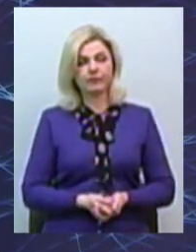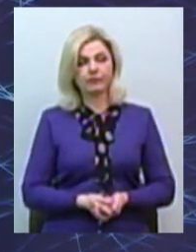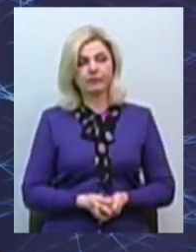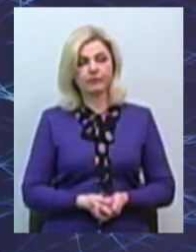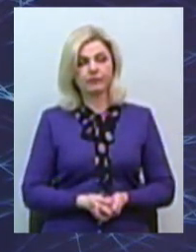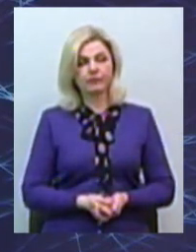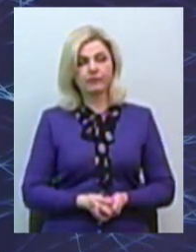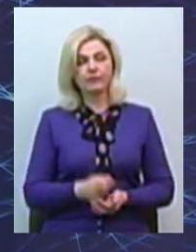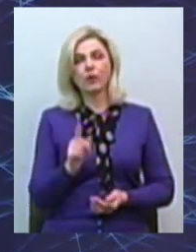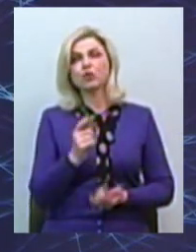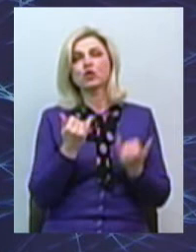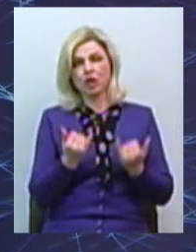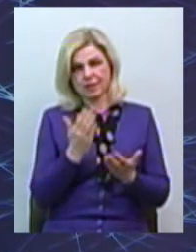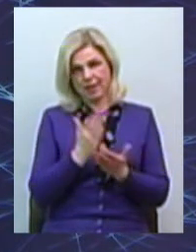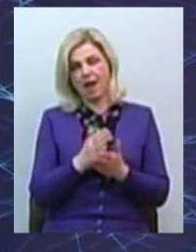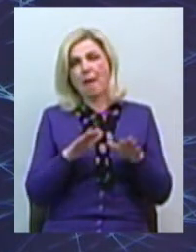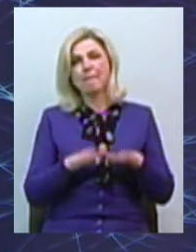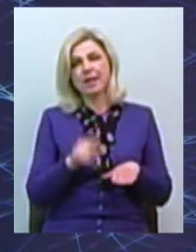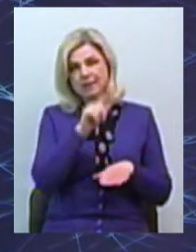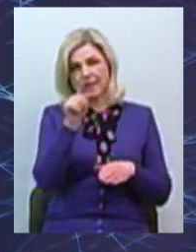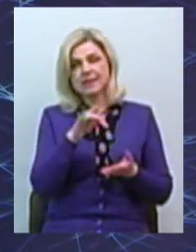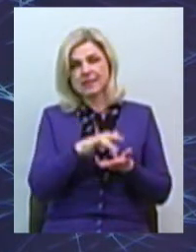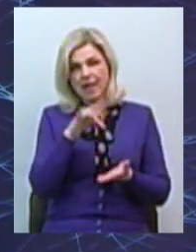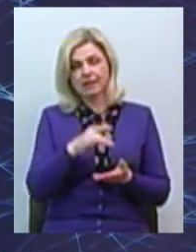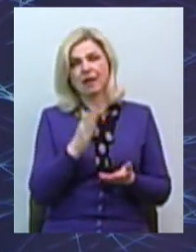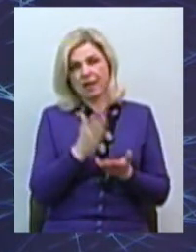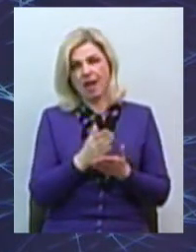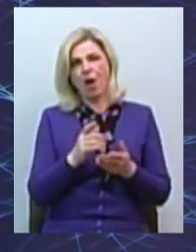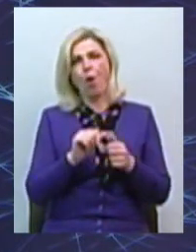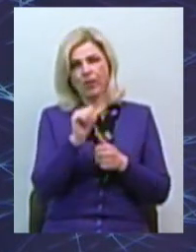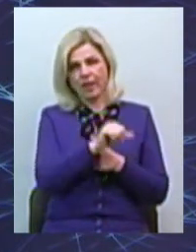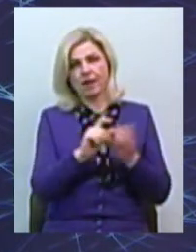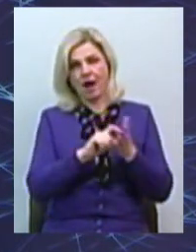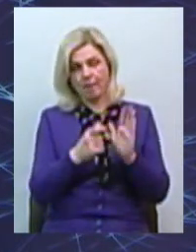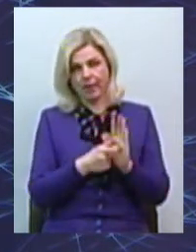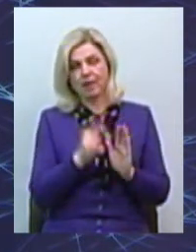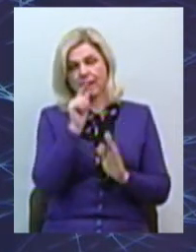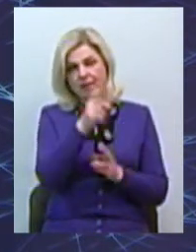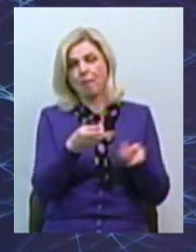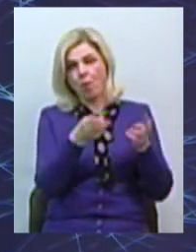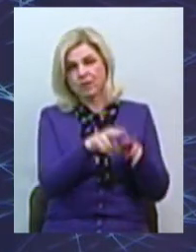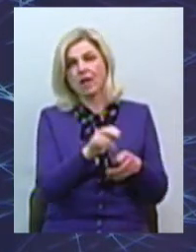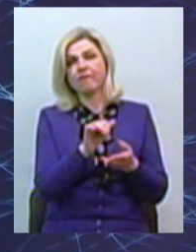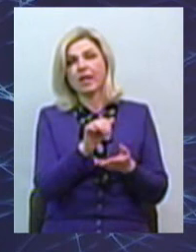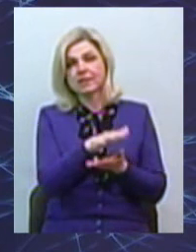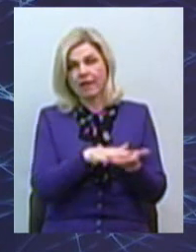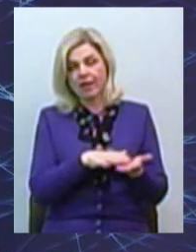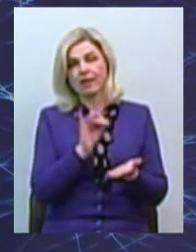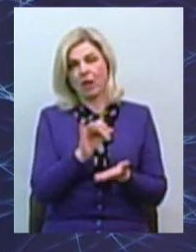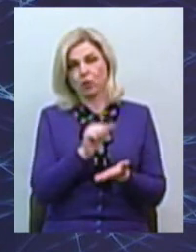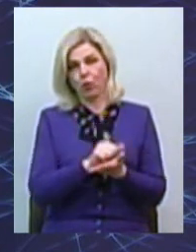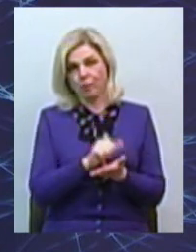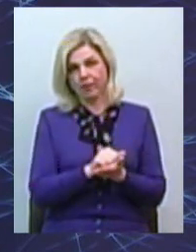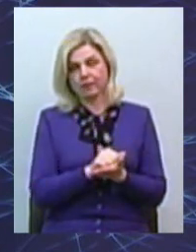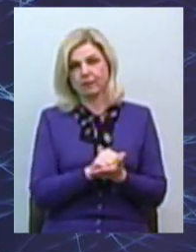обладнані у всіх приміщеннях місцевих центрів та відділах бюро правової допомоги у районах нашої області. І